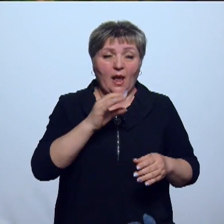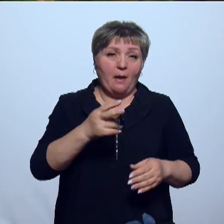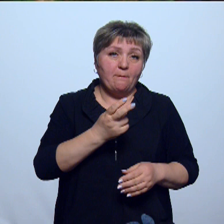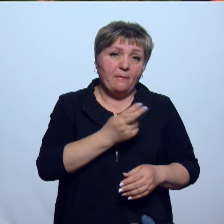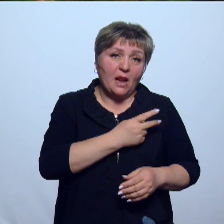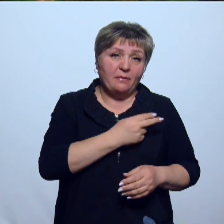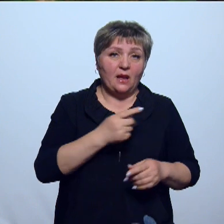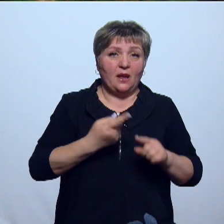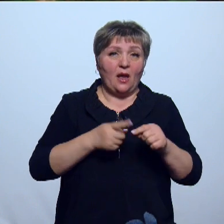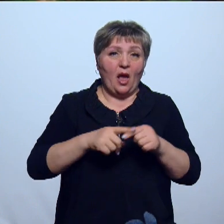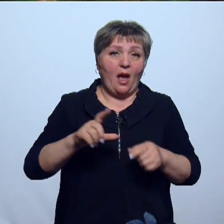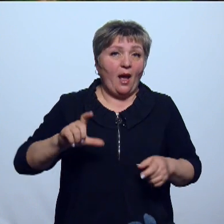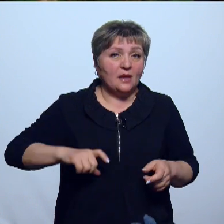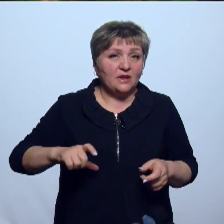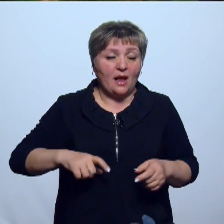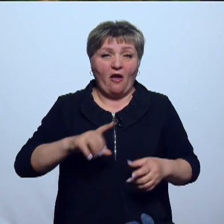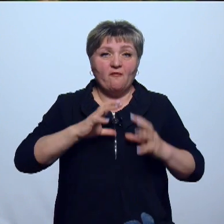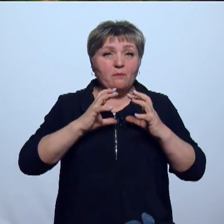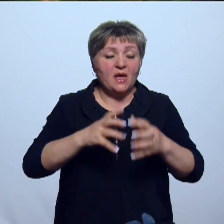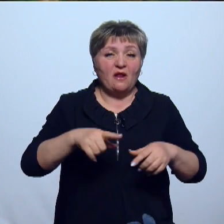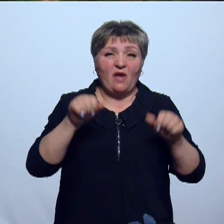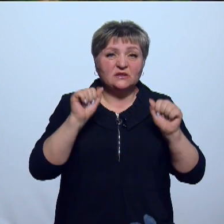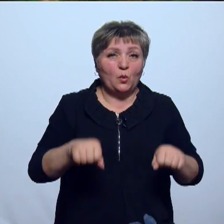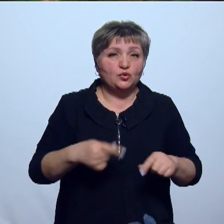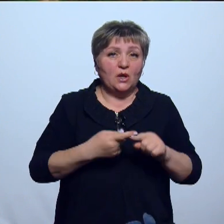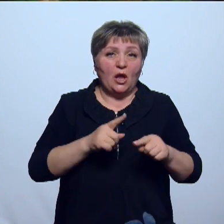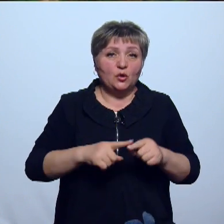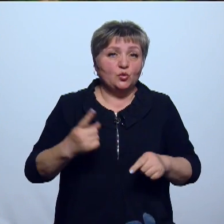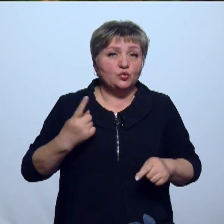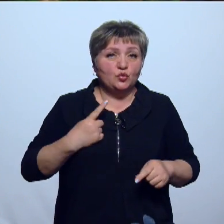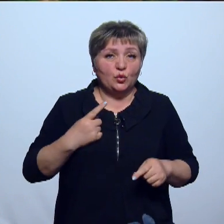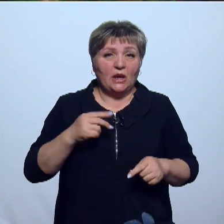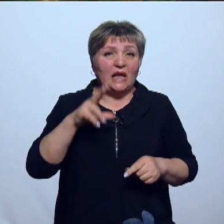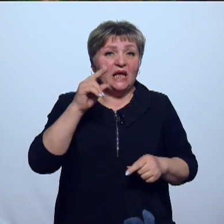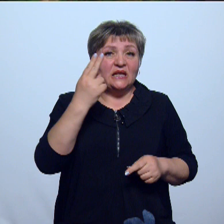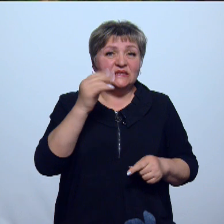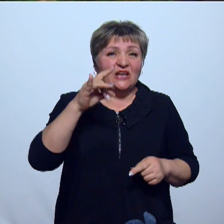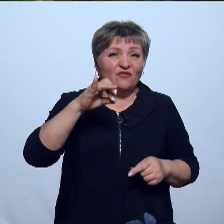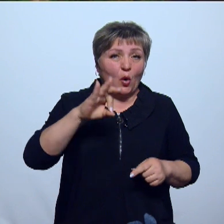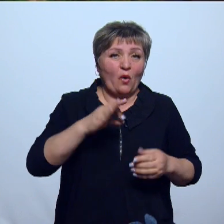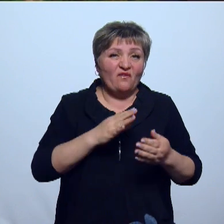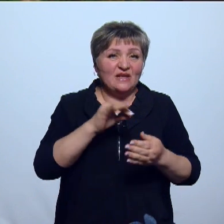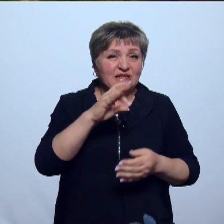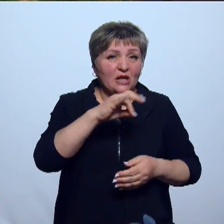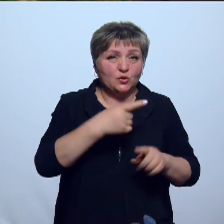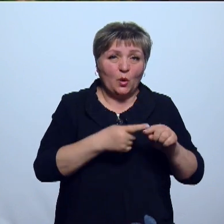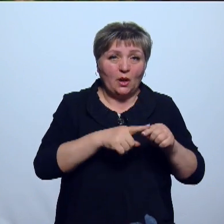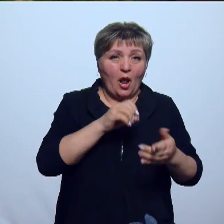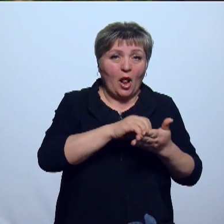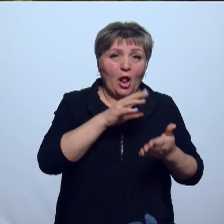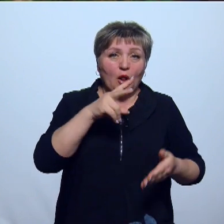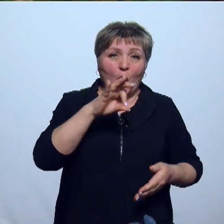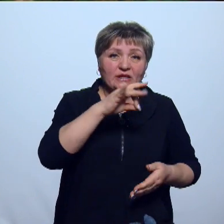или Казани. Ее ждут в мире. И это возможность, которая сейчас с помощью цифровизации логистических каналов, с помощью